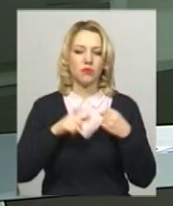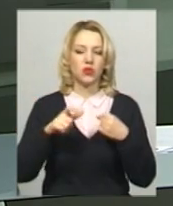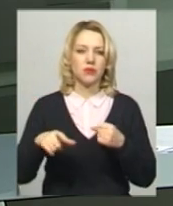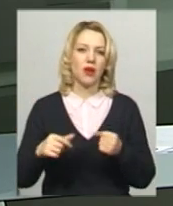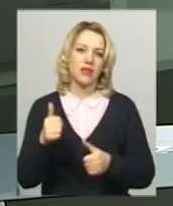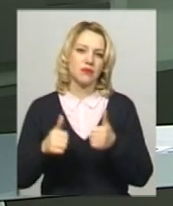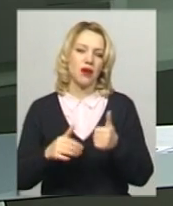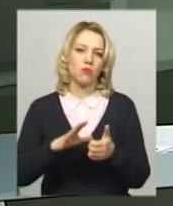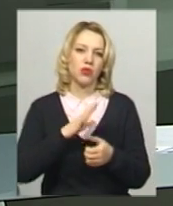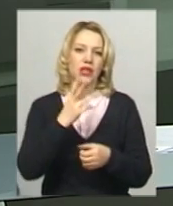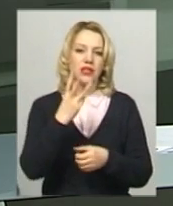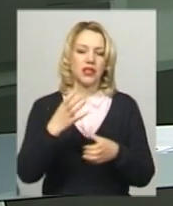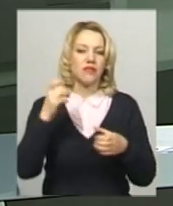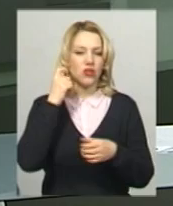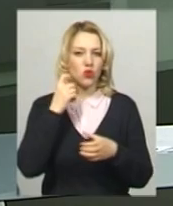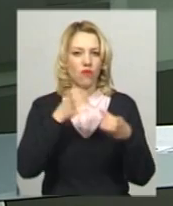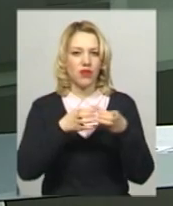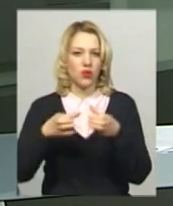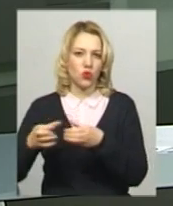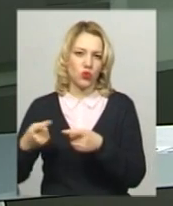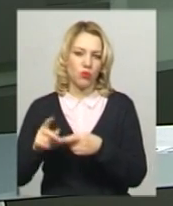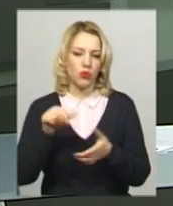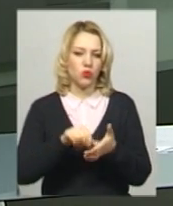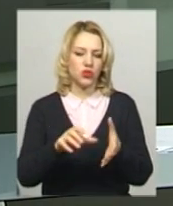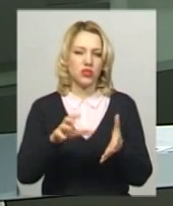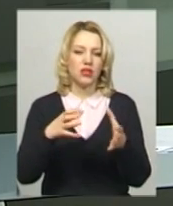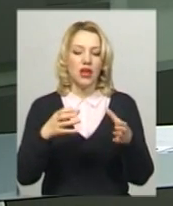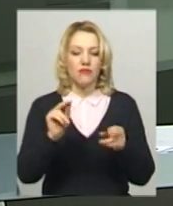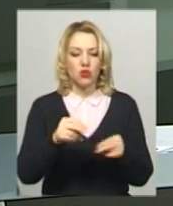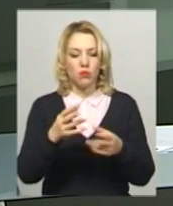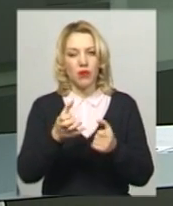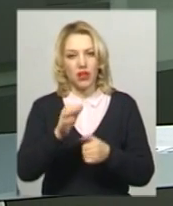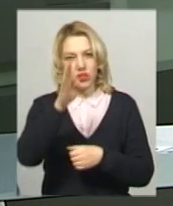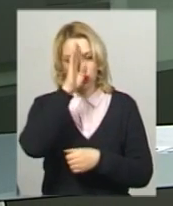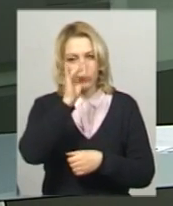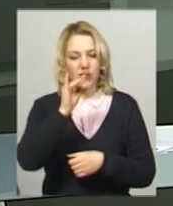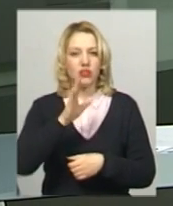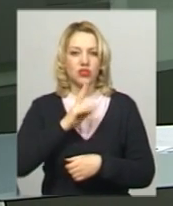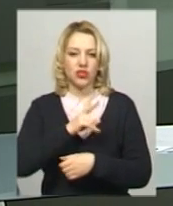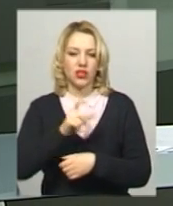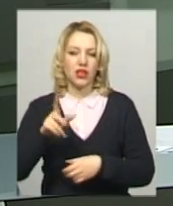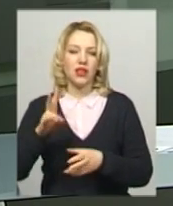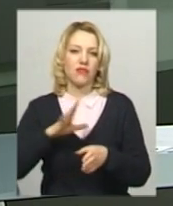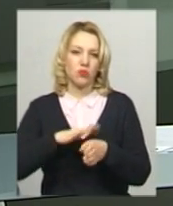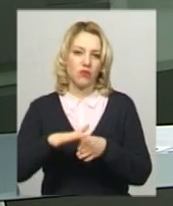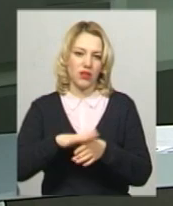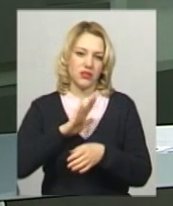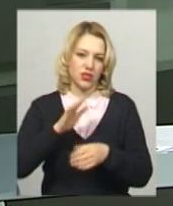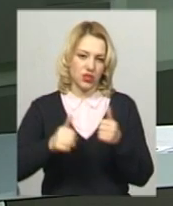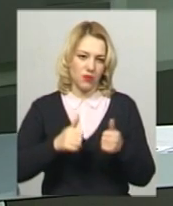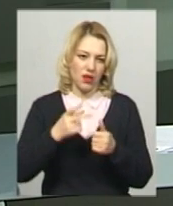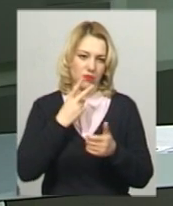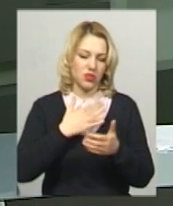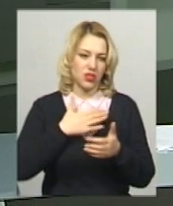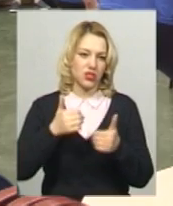Змагання відбулись серед трьох вікових груп. Участь у чемпіонаті брали і чоловіки, і жінки. Як відбувалися змагання, бачила наша знімальна